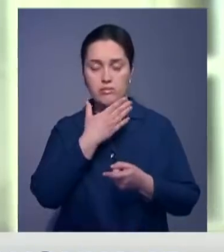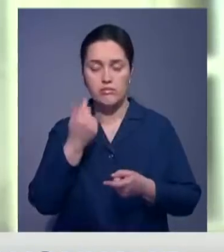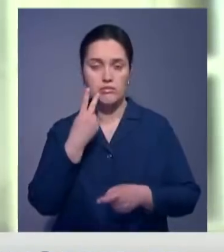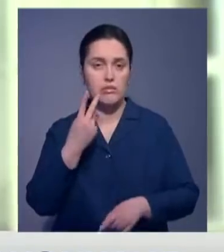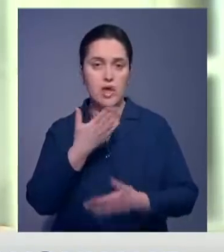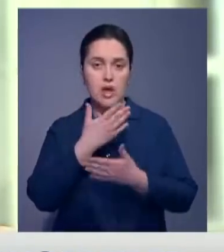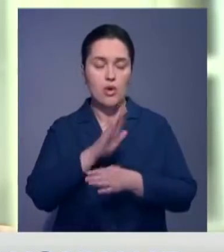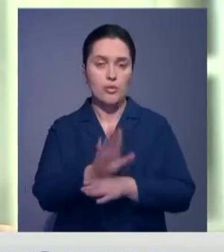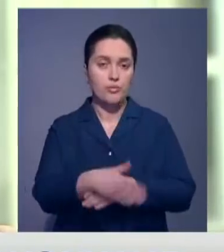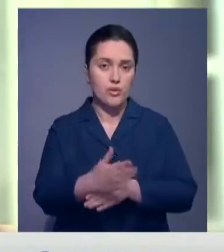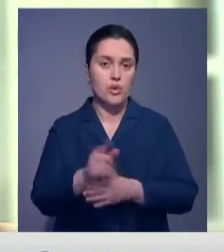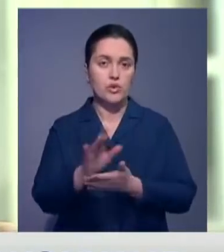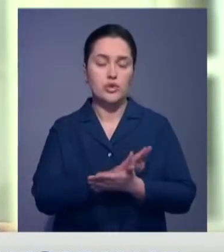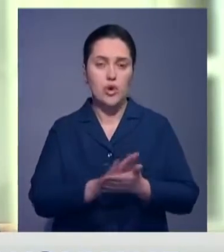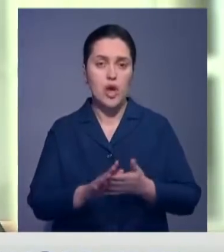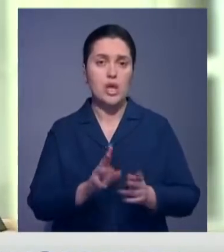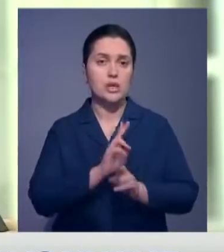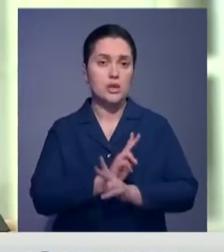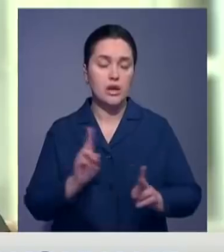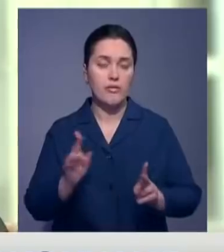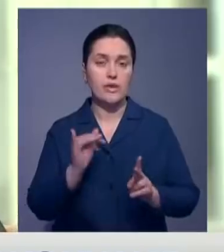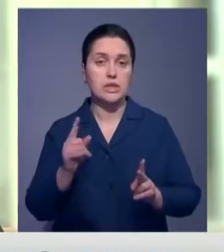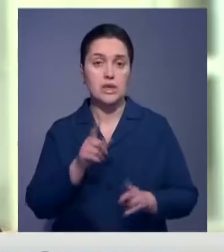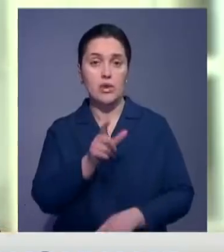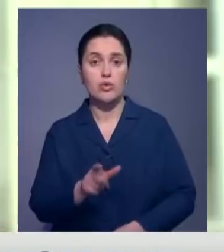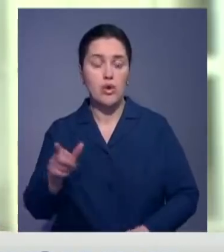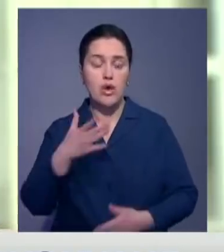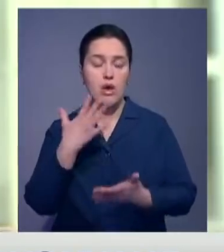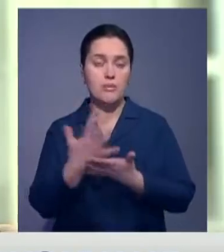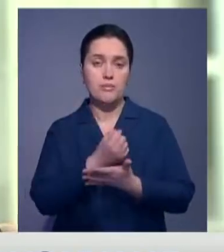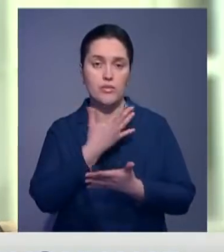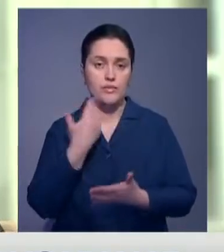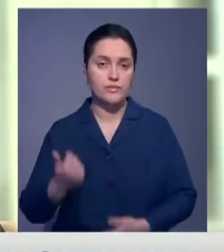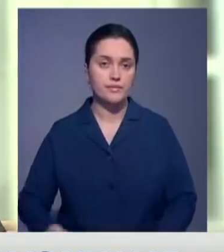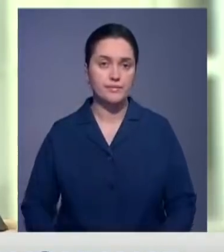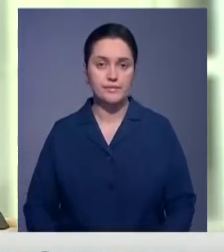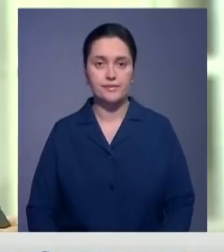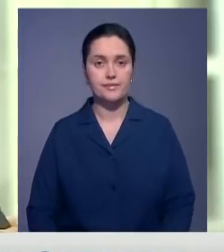результаты. Коронавирус ни у одного из пациентов не был выявлен.